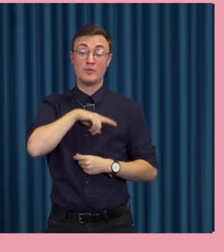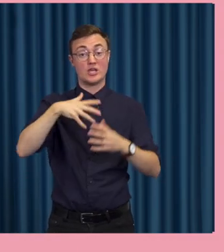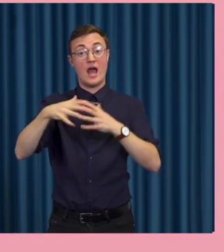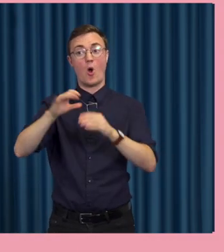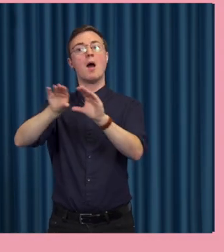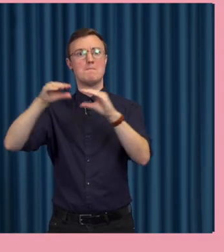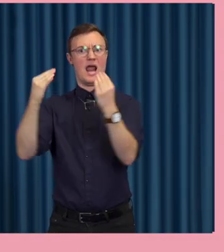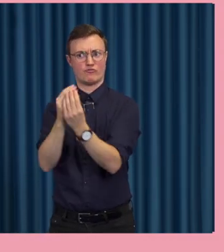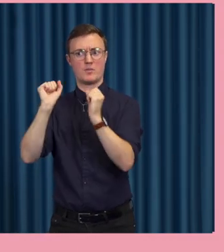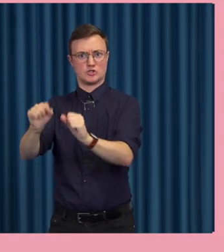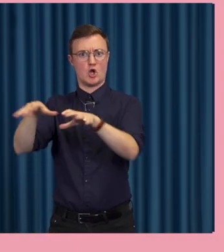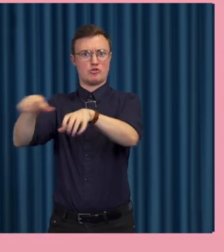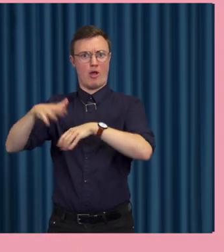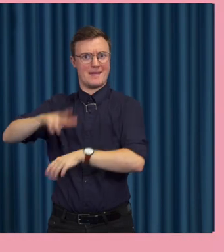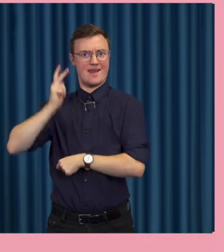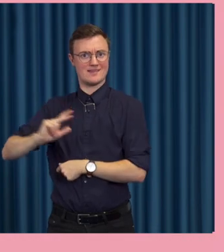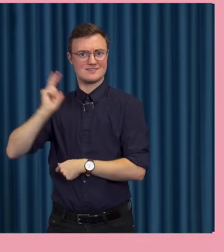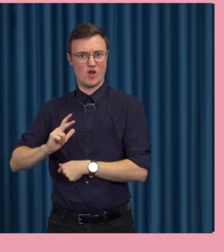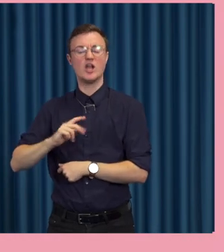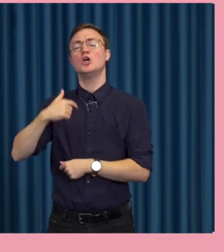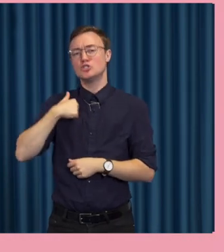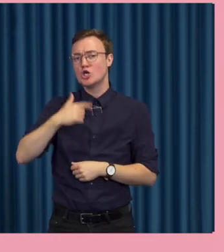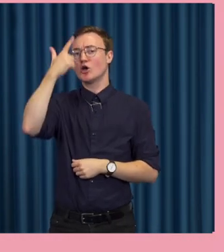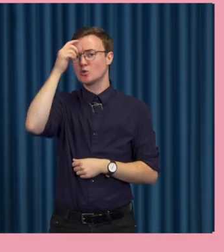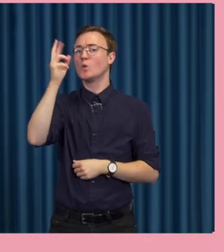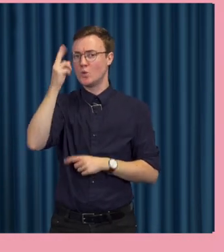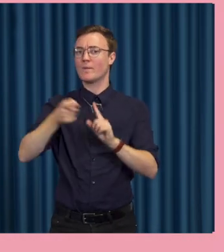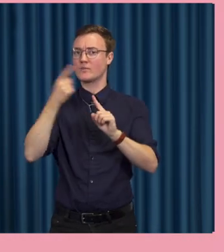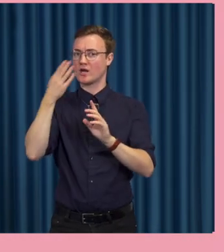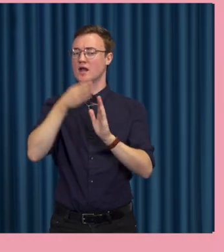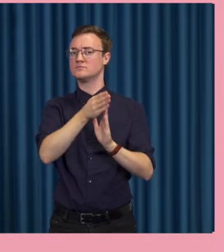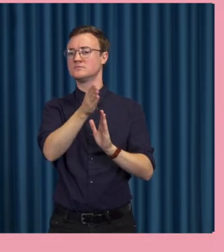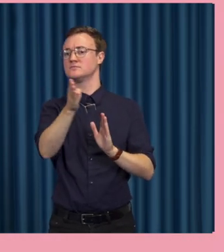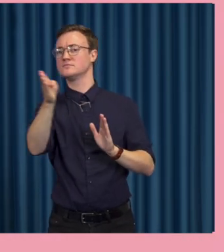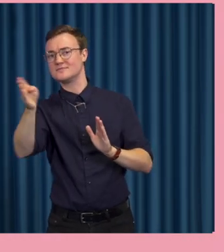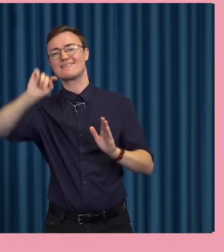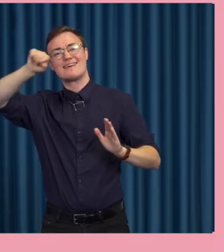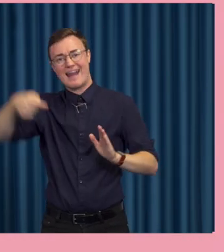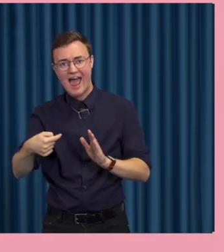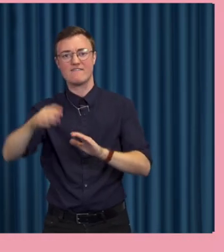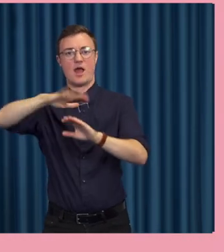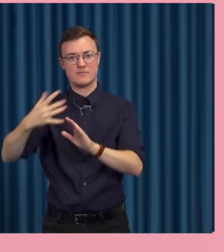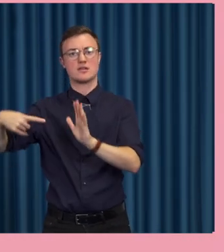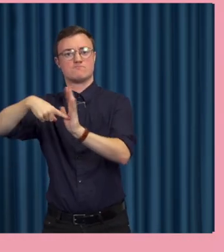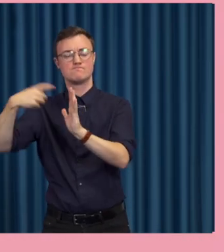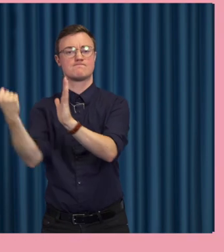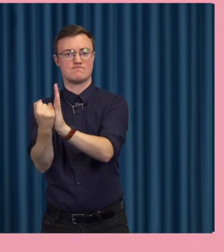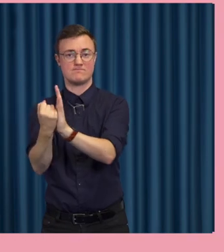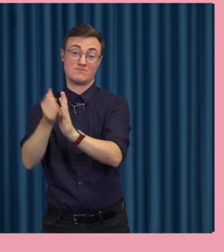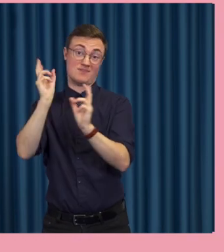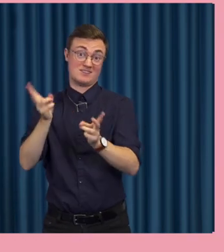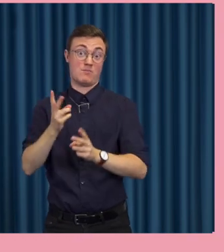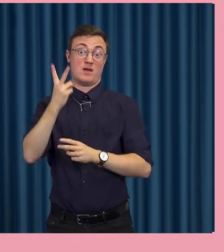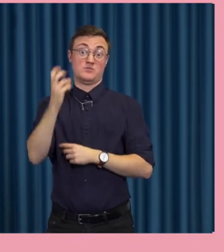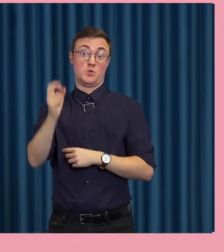plattformarnas borde ta mer ansvar. jag tror att det går mot en trend lite grann att kräva mer liksom jurisdictionsanpassade ansvar. Det som för 20 år sedan då,